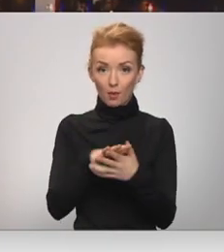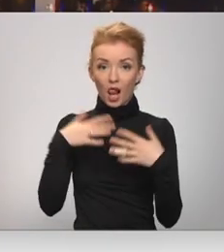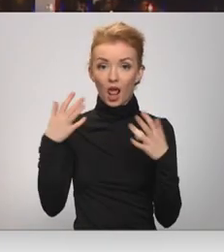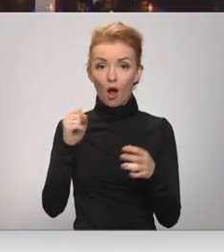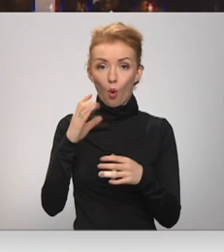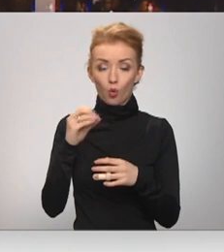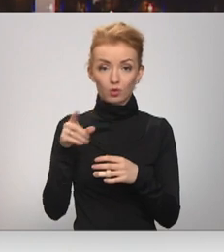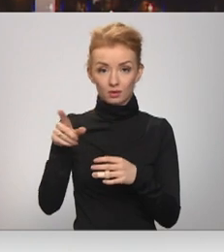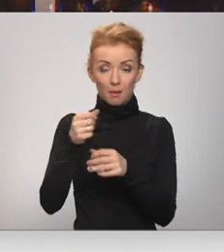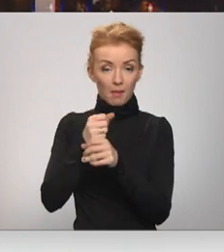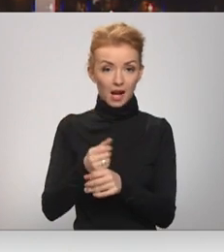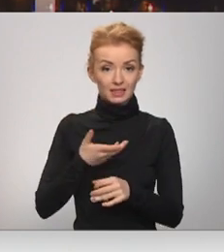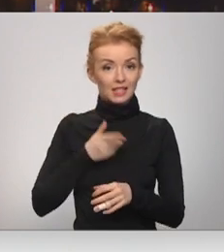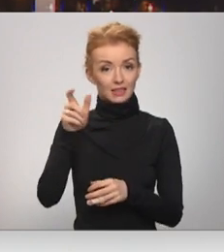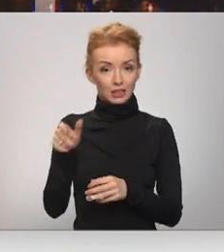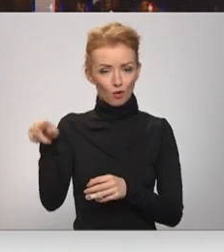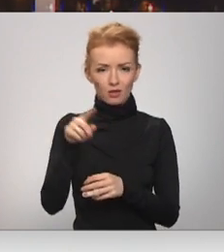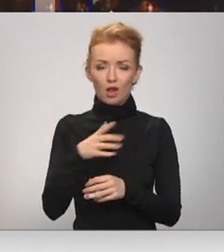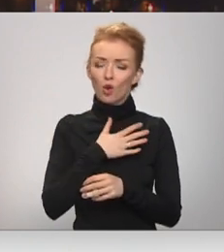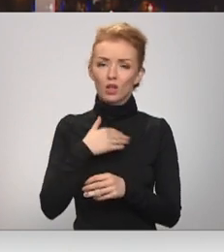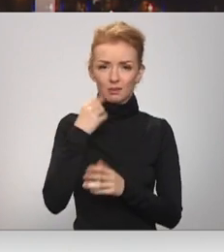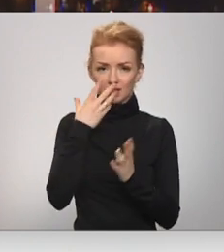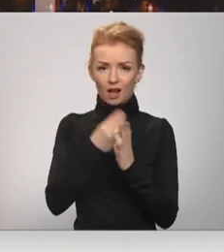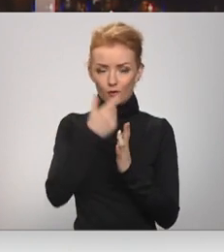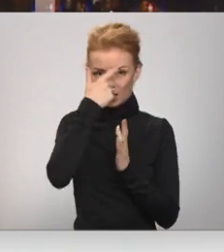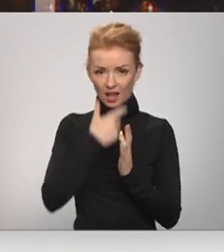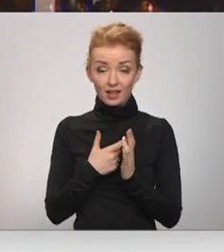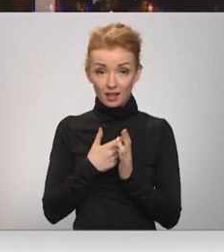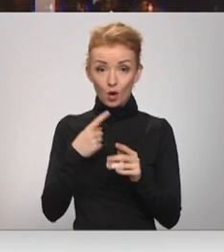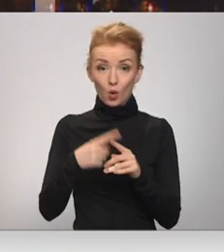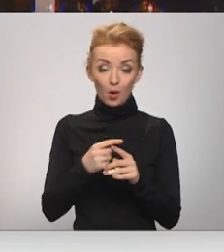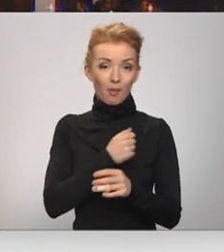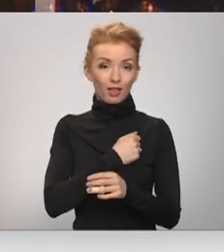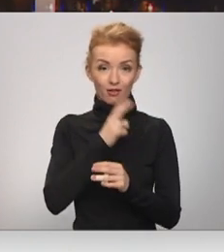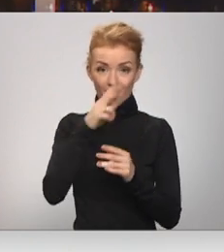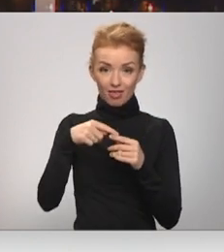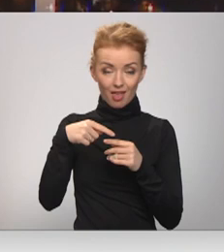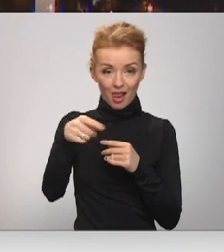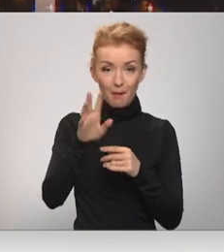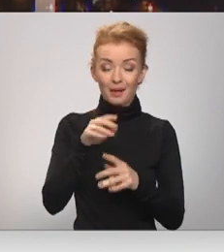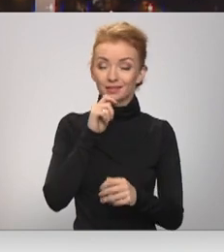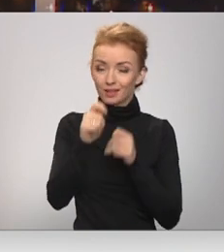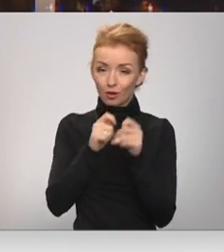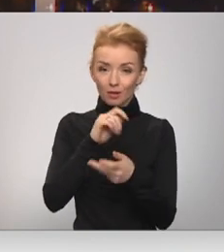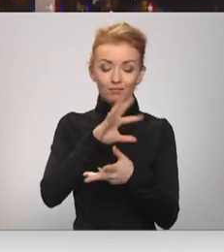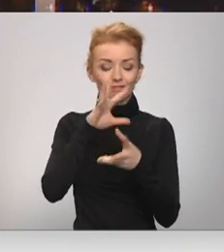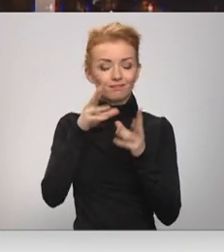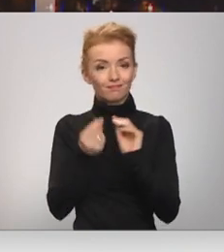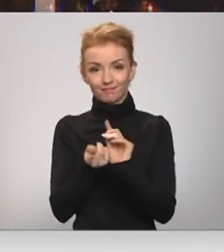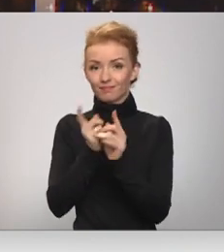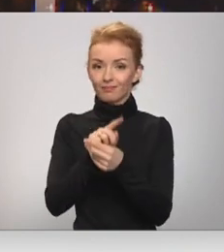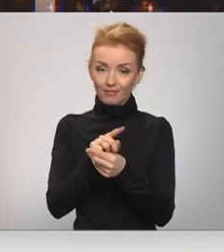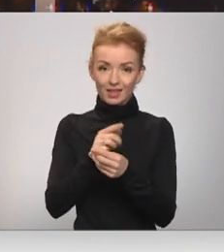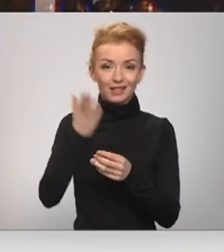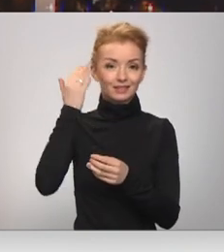pagastu iedzīvotājiem ļoti svarīgi ir sava identitāte. Latvijas Patriotiskajā nedēļā par iedzīvotāju ziedojumiem skulptūrā pārtaps pagasta